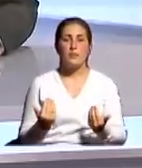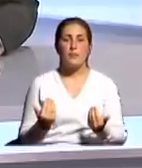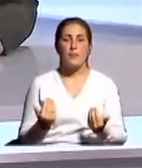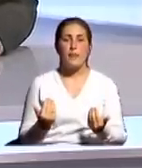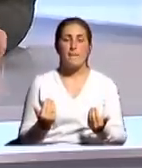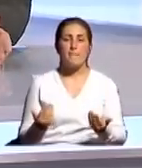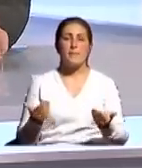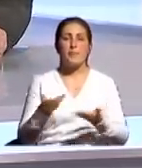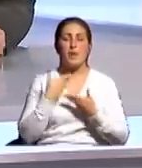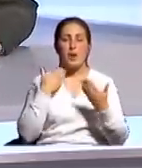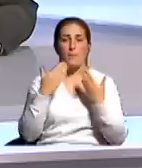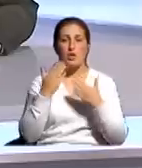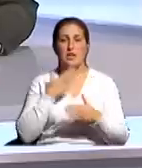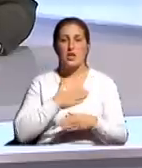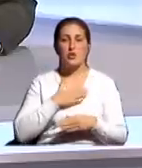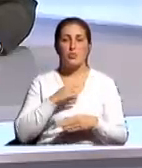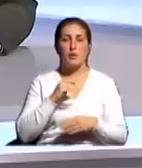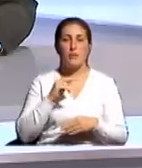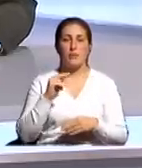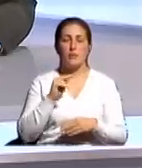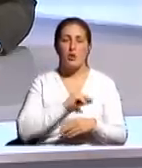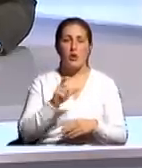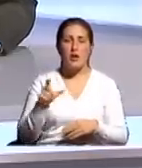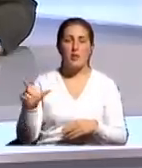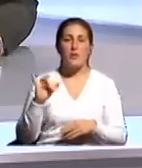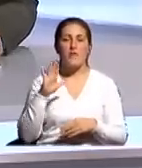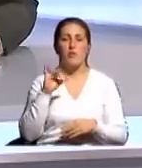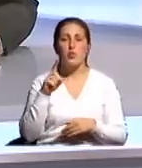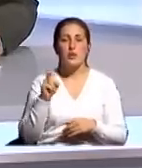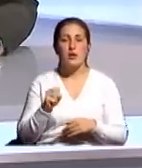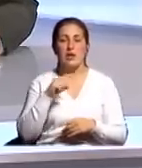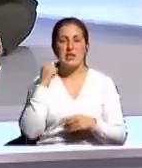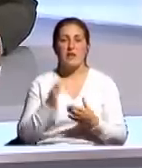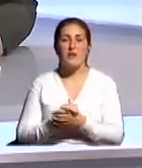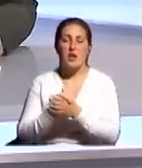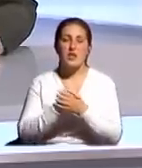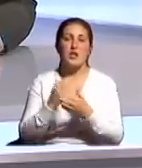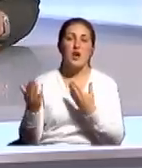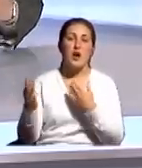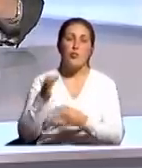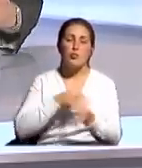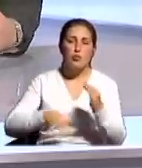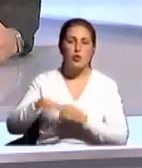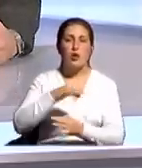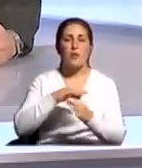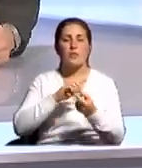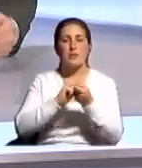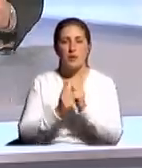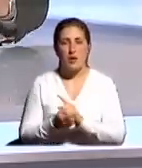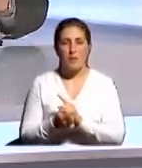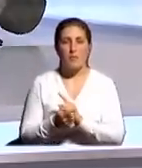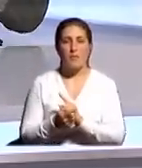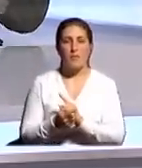общаясь с нашими коллегами из вузов Российской Федерации, обсуждаем, изменяем